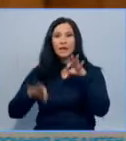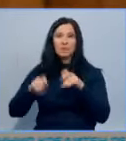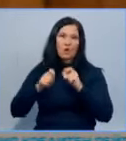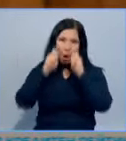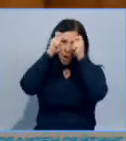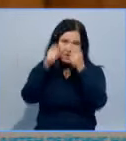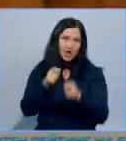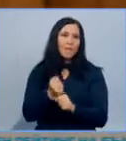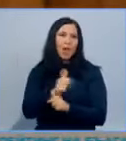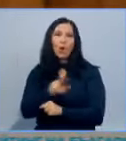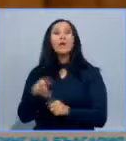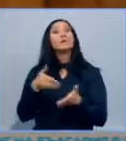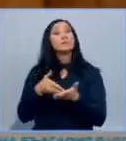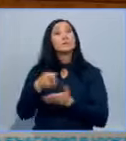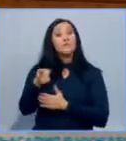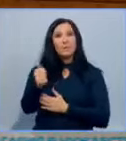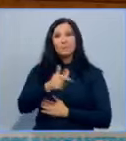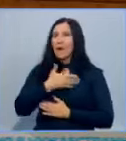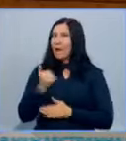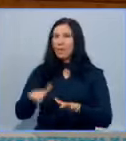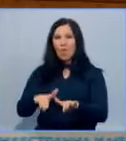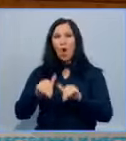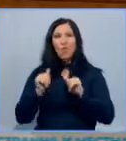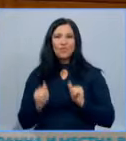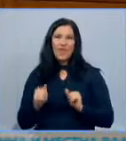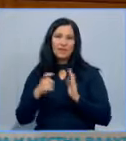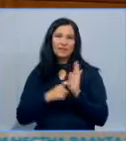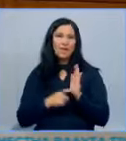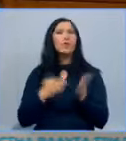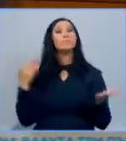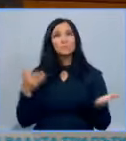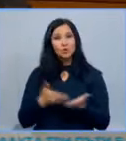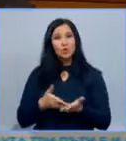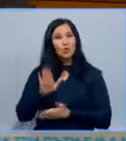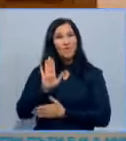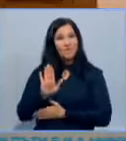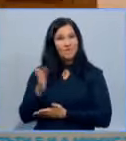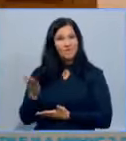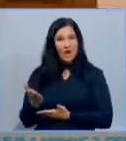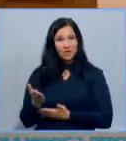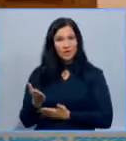уважаеми колеги. Ето за това БСП няма да отегли закона. Защото вашия